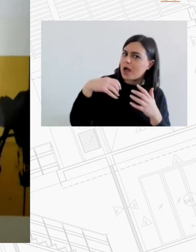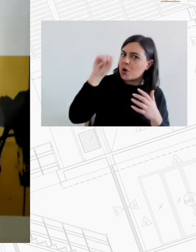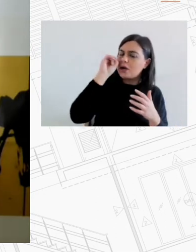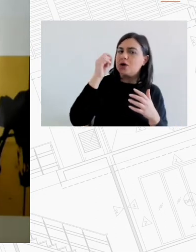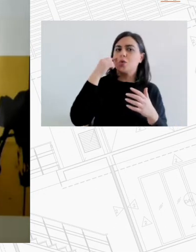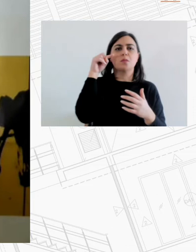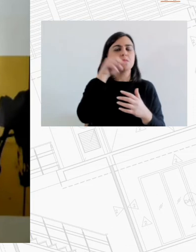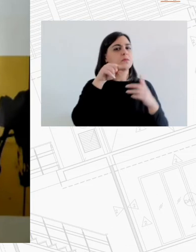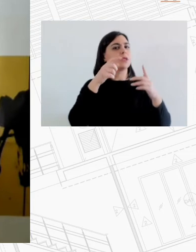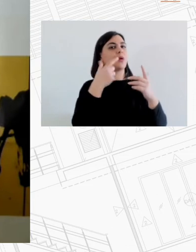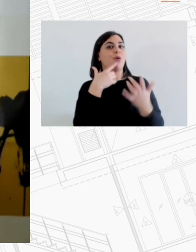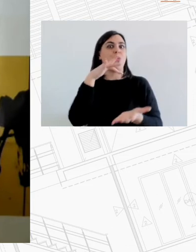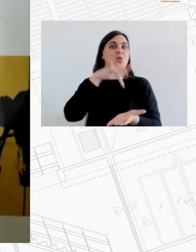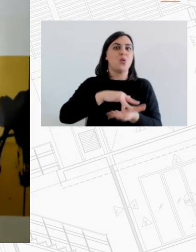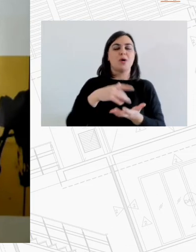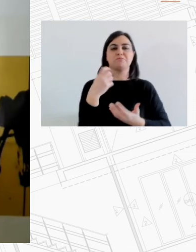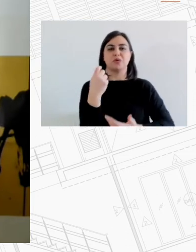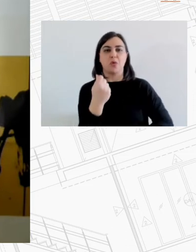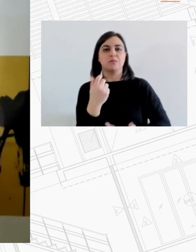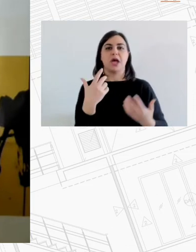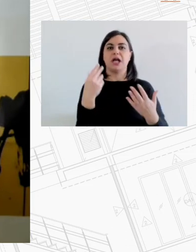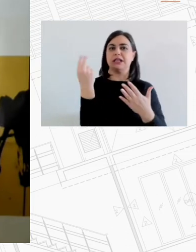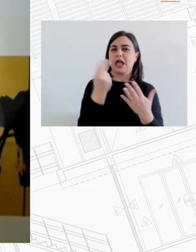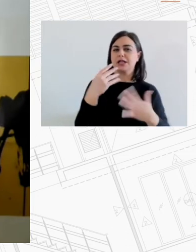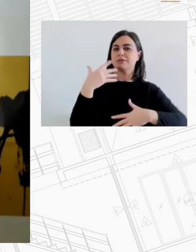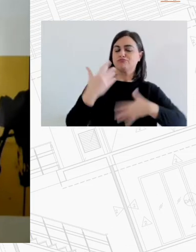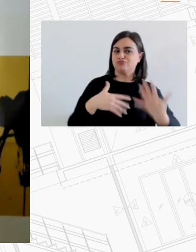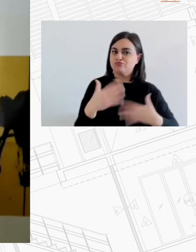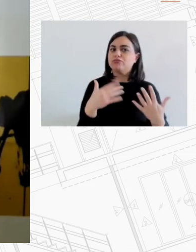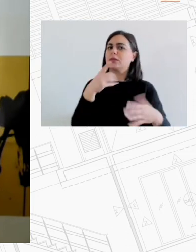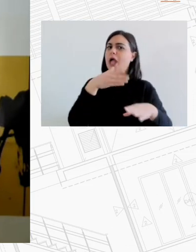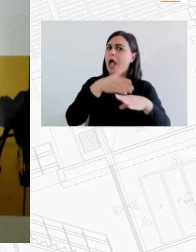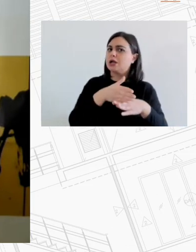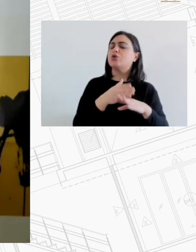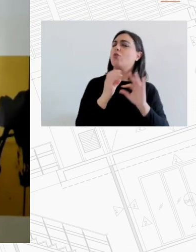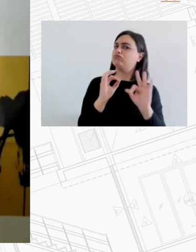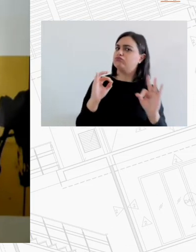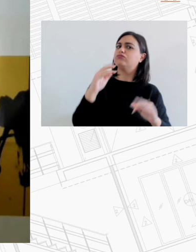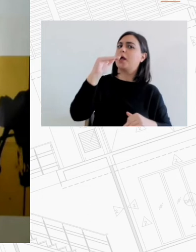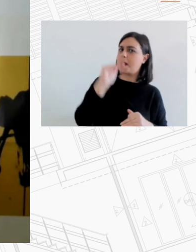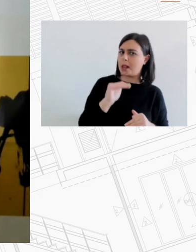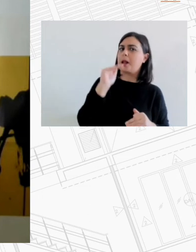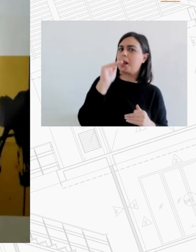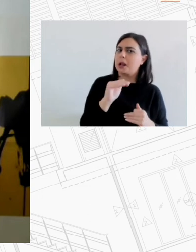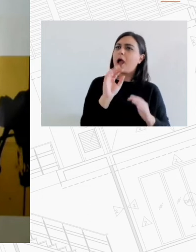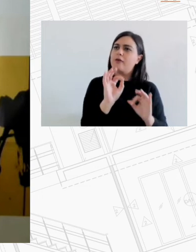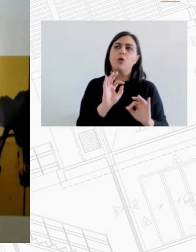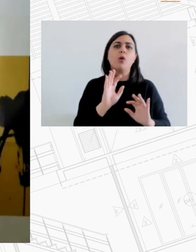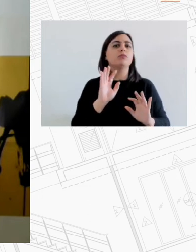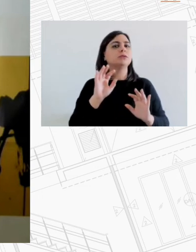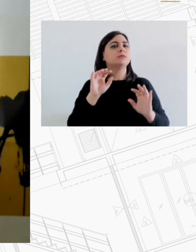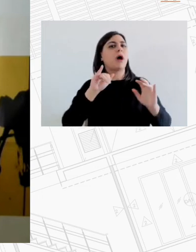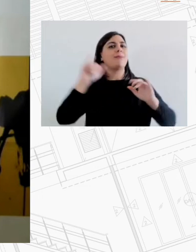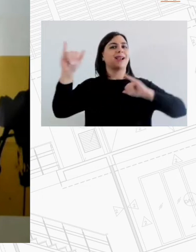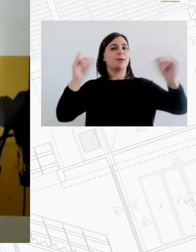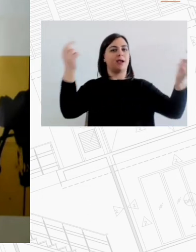δημιουργικής οικονομίας και των τεχνών ακριβώς επειδή και το χαμηλό Ενίκο προσέφερε το χαμηλό Ενίκο προσέφερε τις προϋποθέσεις για να συνεχίσει αυτό